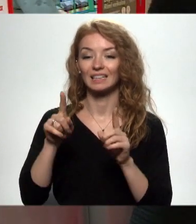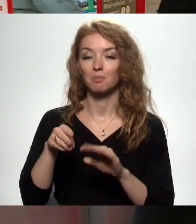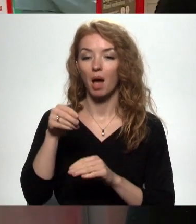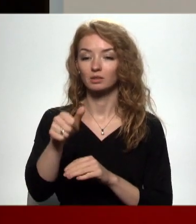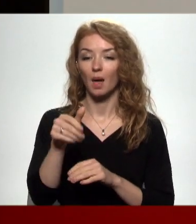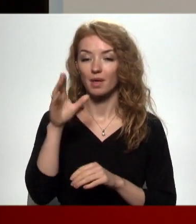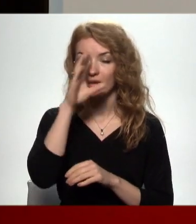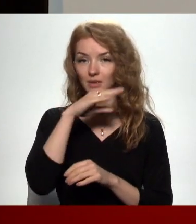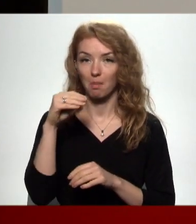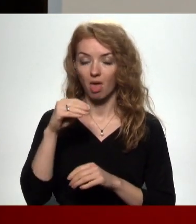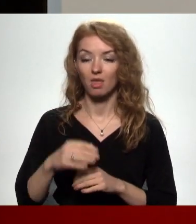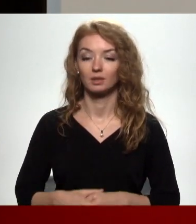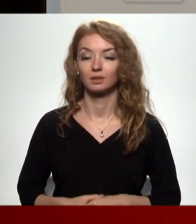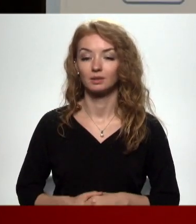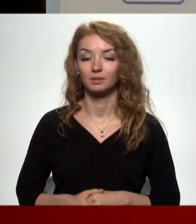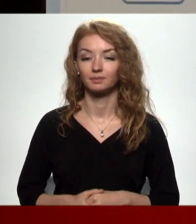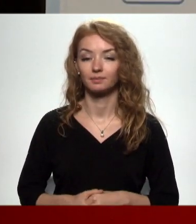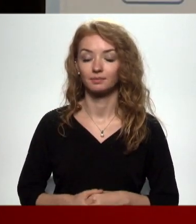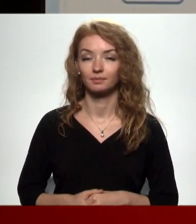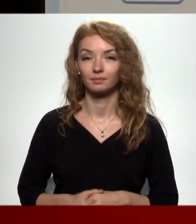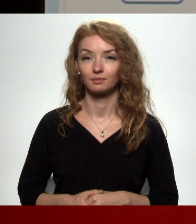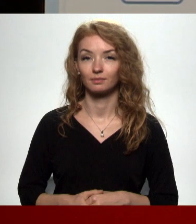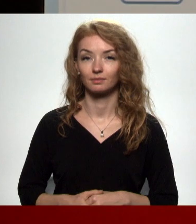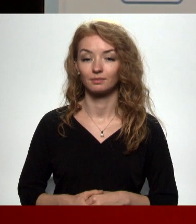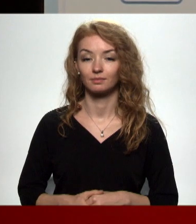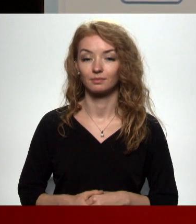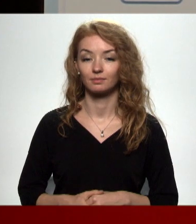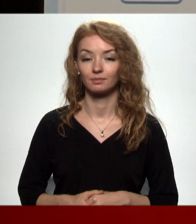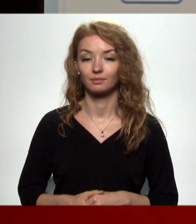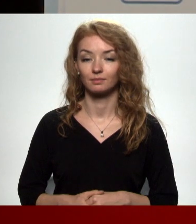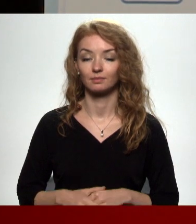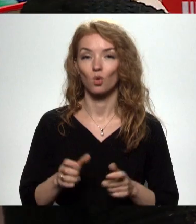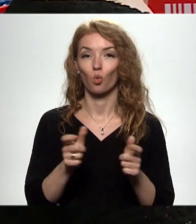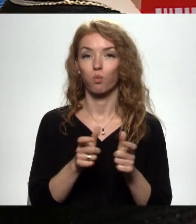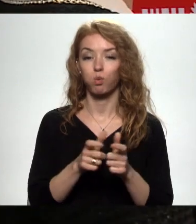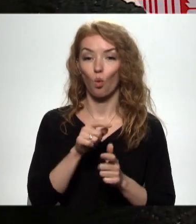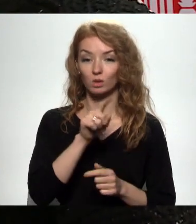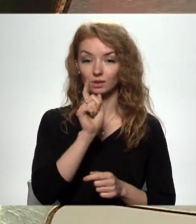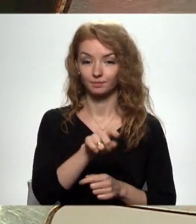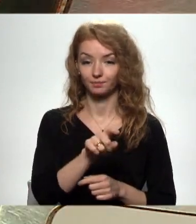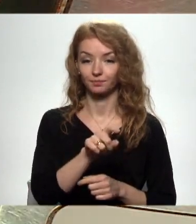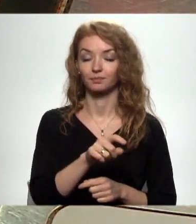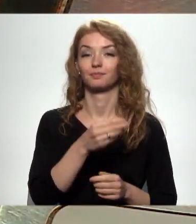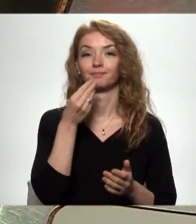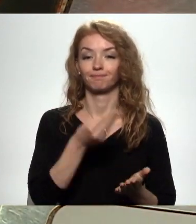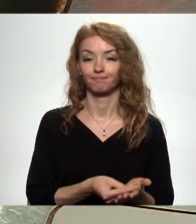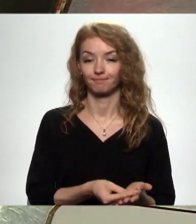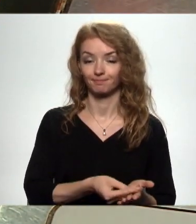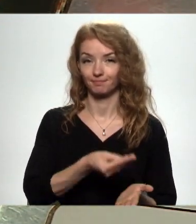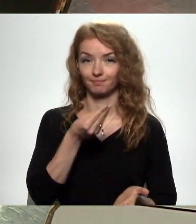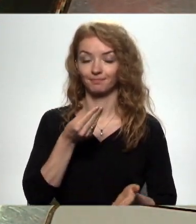iespējas? Citas maksājumi iespējas. Depozīta kupons. Un tagad viņu izstājam. Skēnējam.